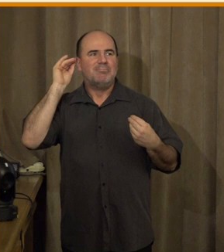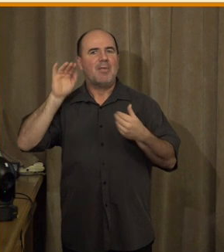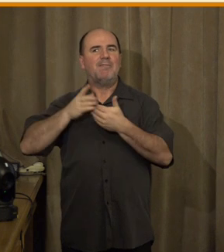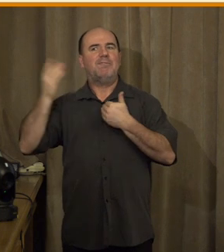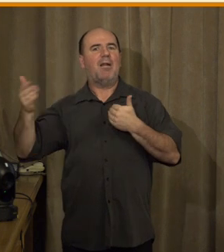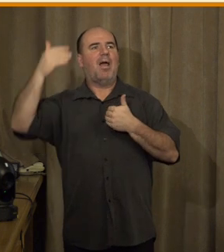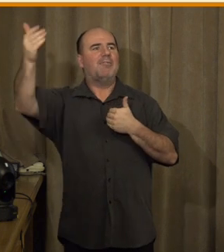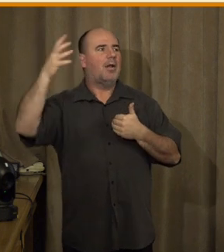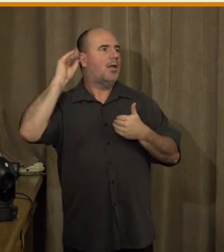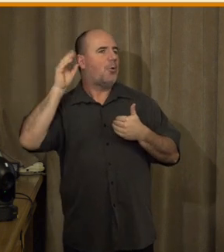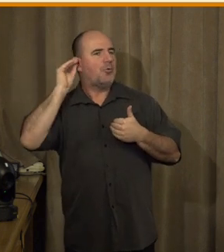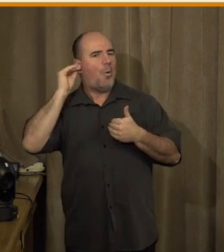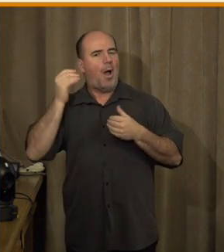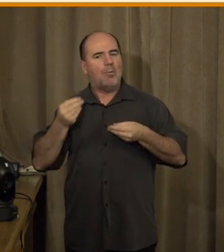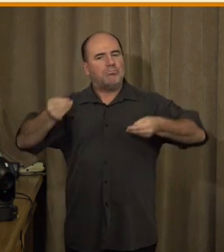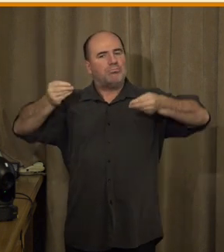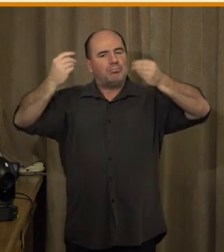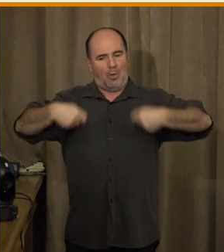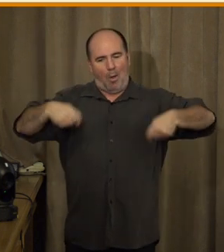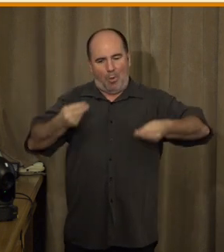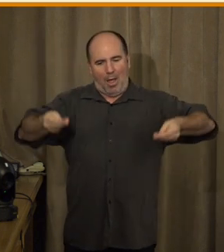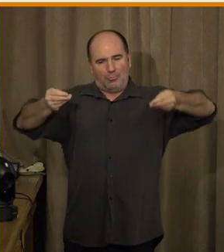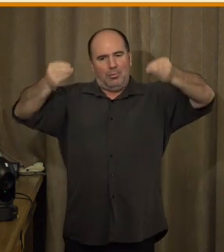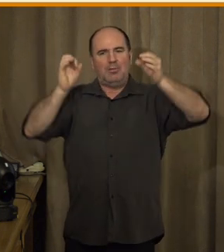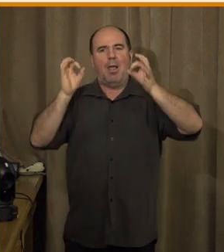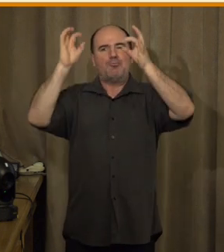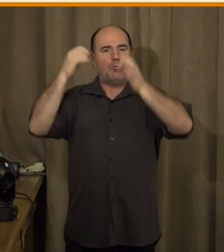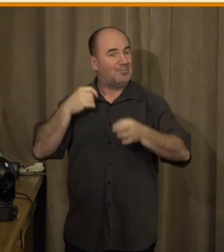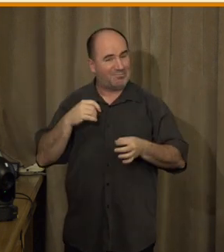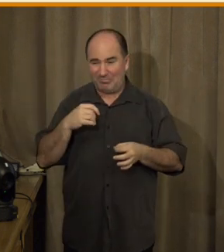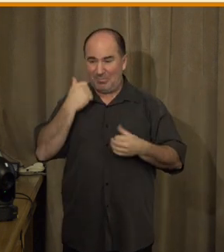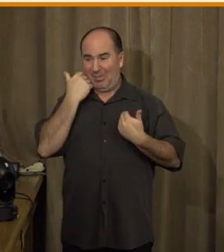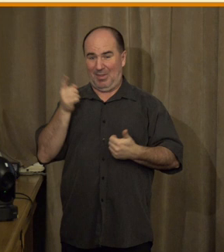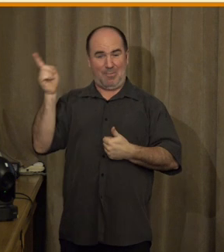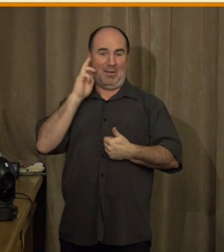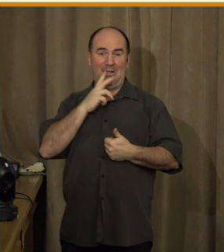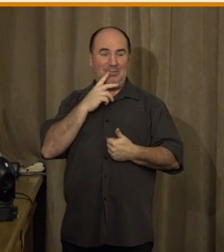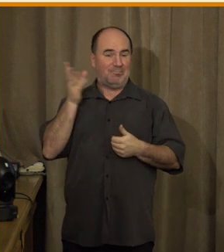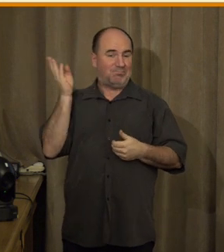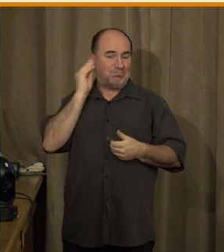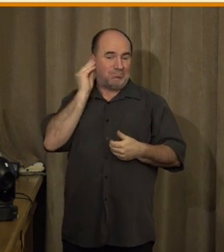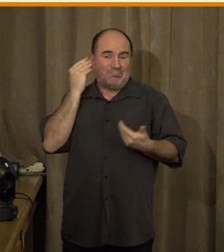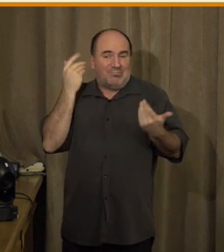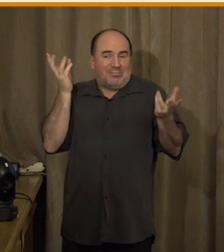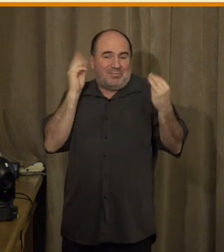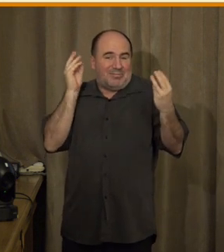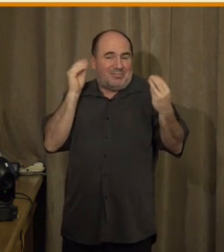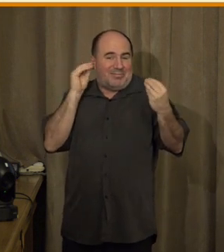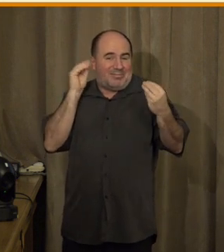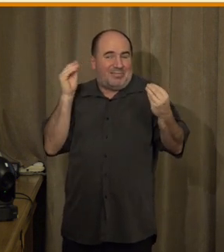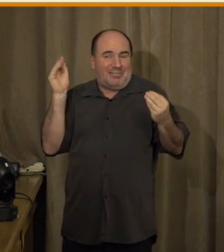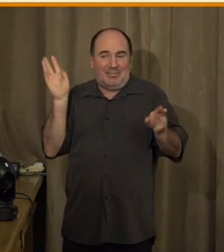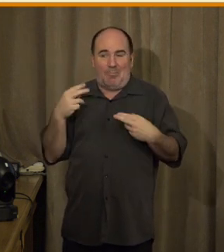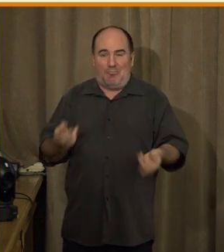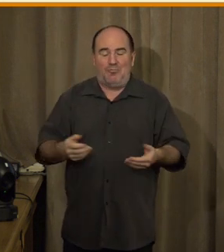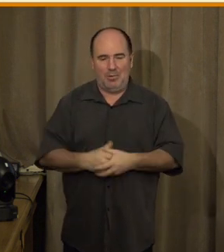cizinec, který dennodenně poslouchá ten jazyk v přirozeném prostředí a může se ho učit. Neslyšící se češtinu,